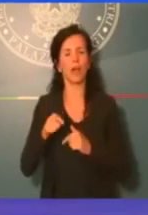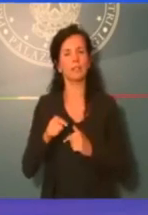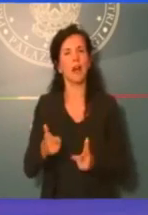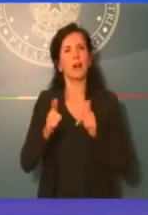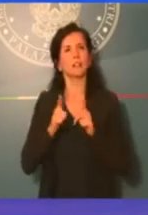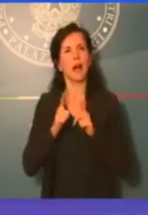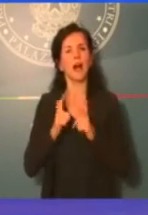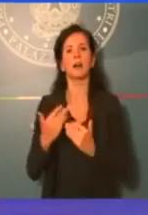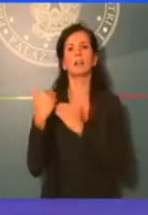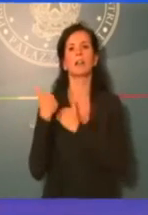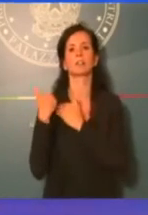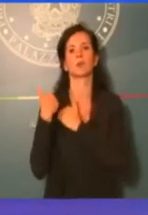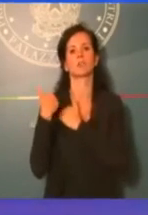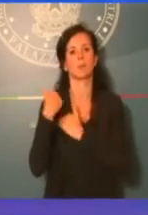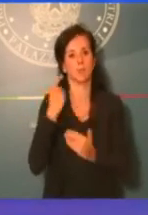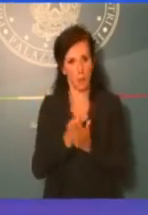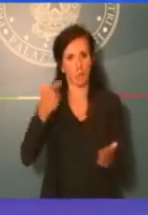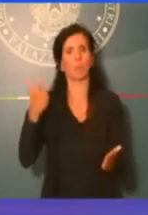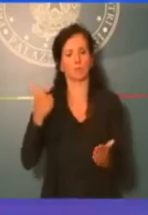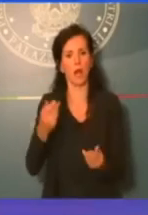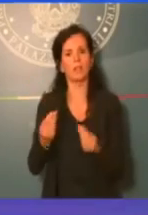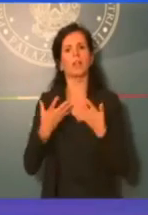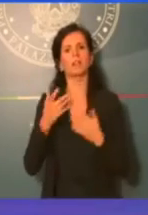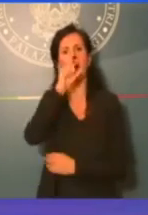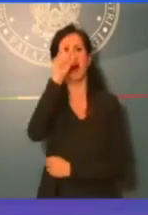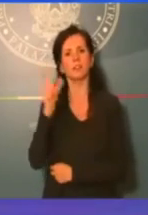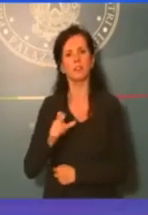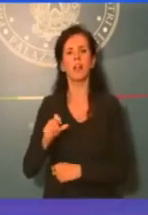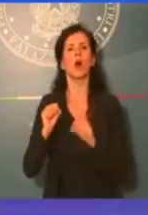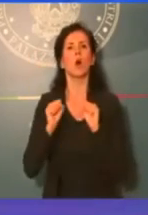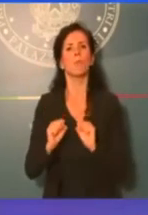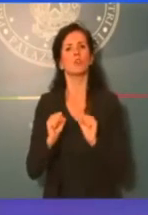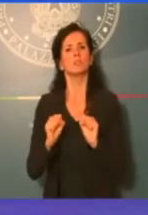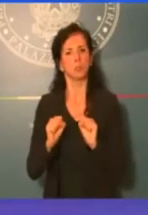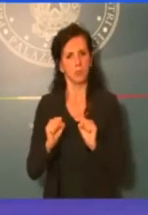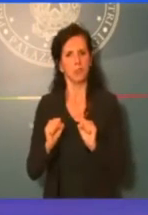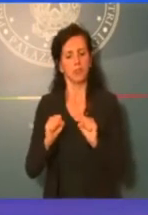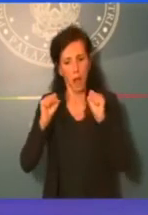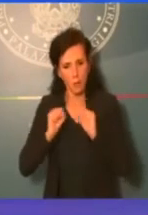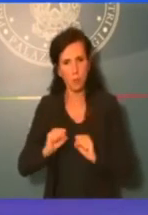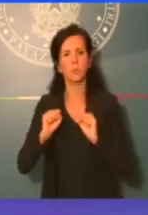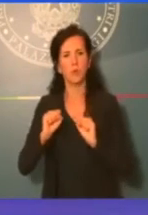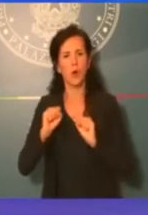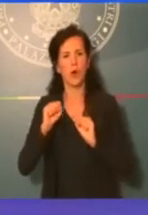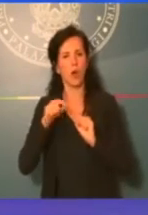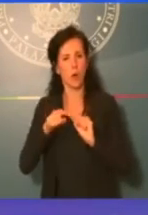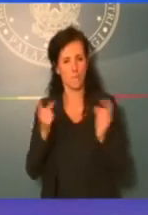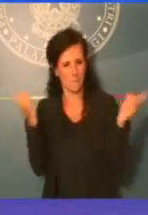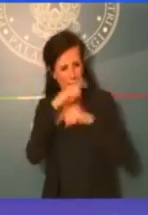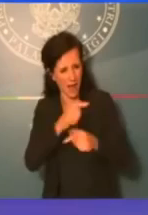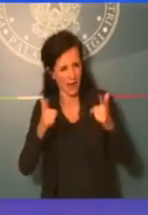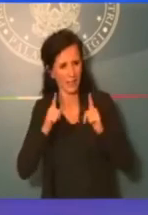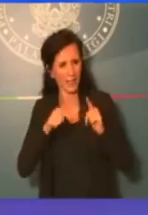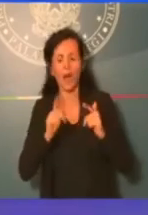responsabilità per consentire all'Italia di attraversare questo guado il più rapidamente